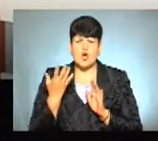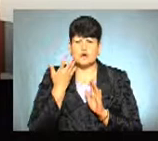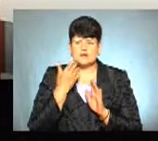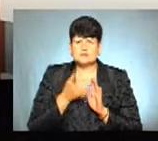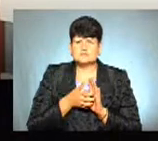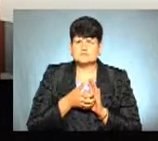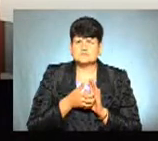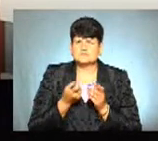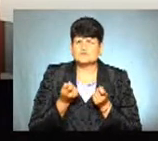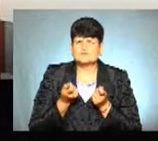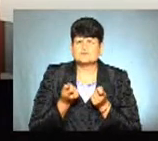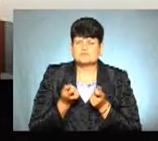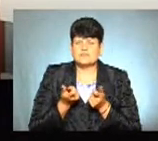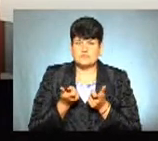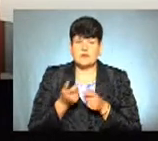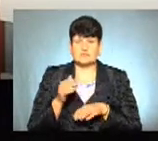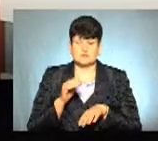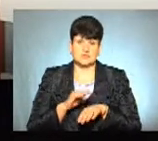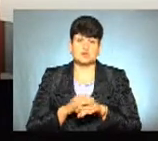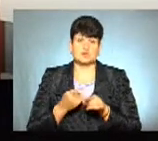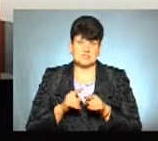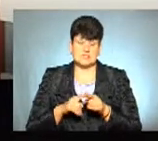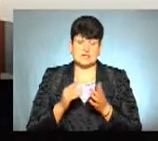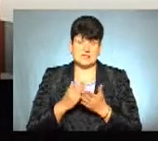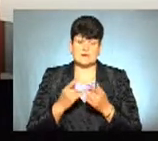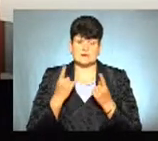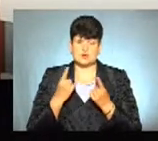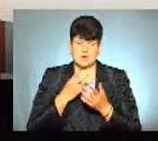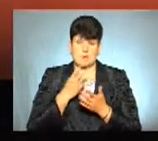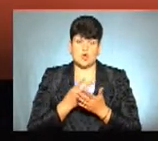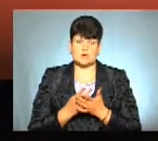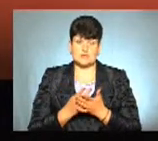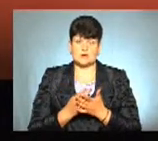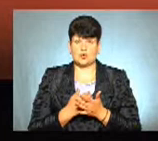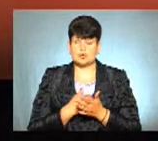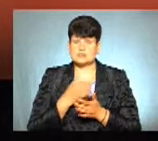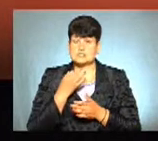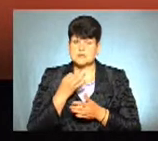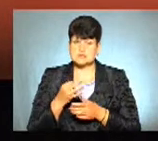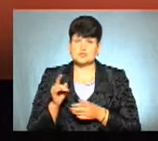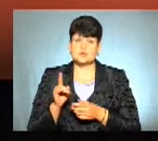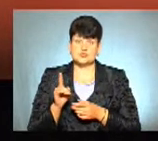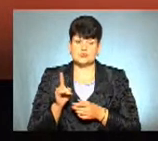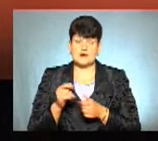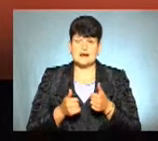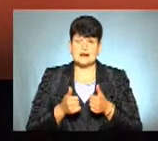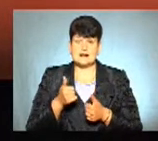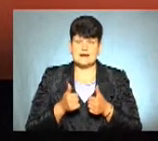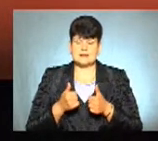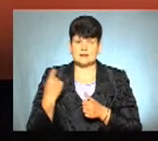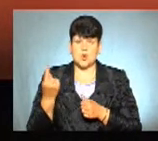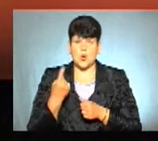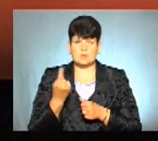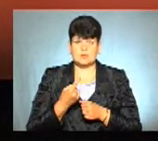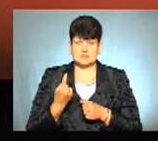дуже-дуже трішки, але насправді це є досить високий показник. І хочу зазначити, що рейтинги областей